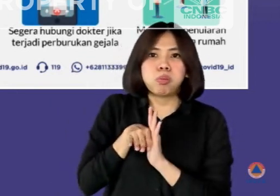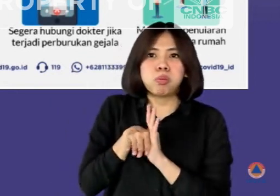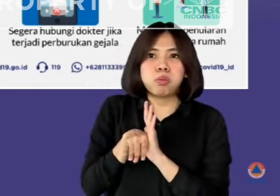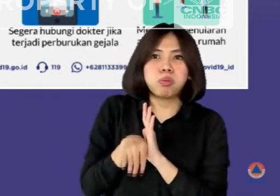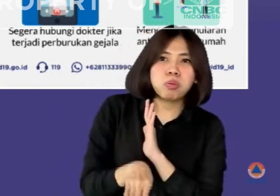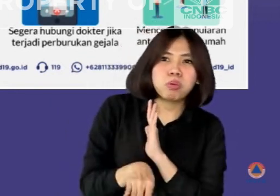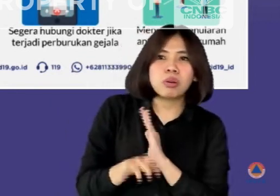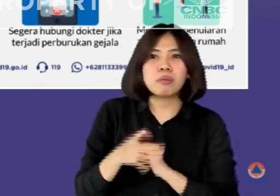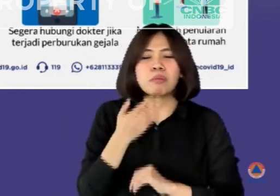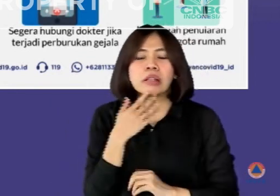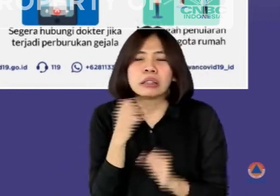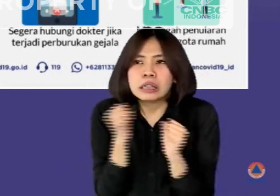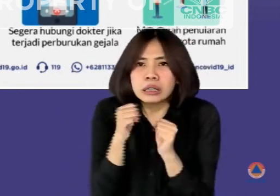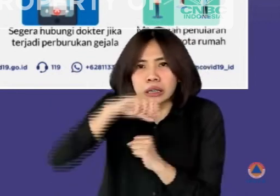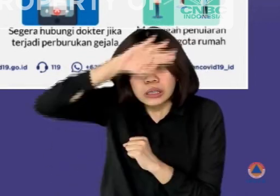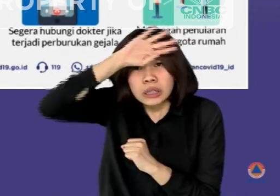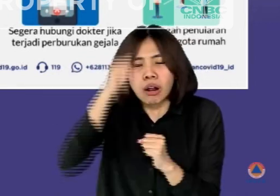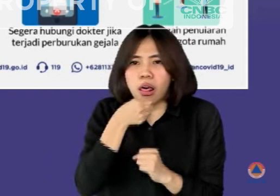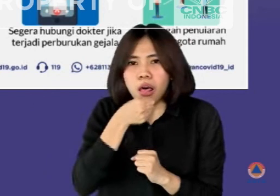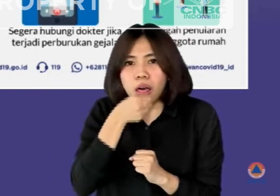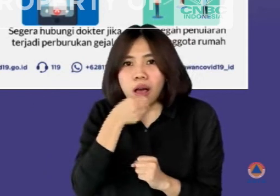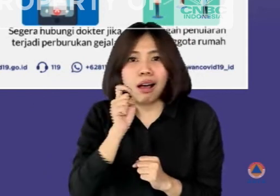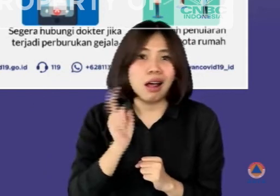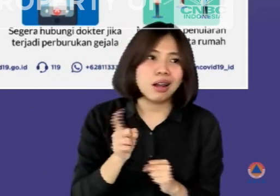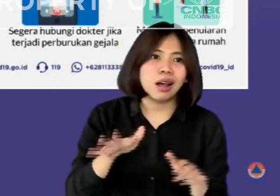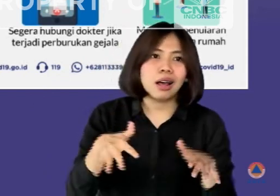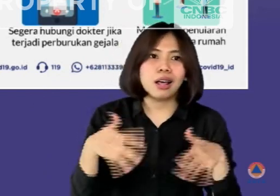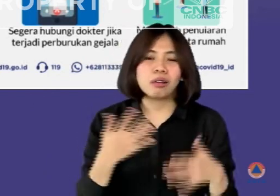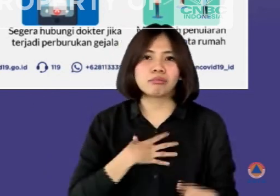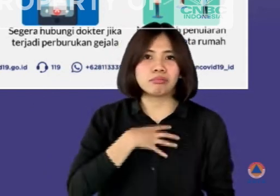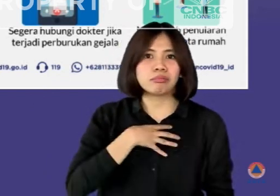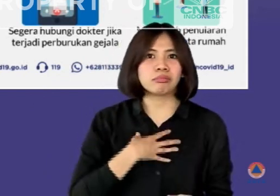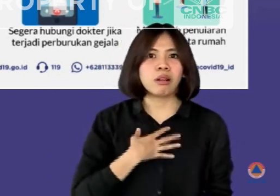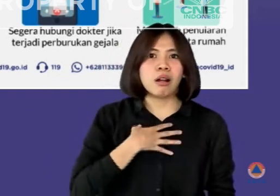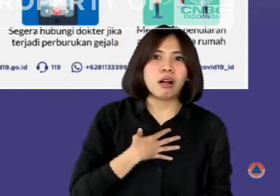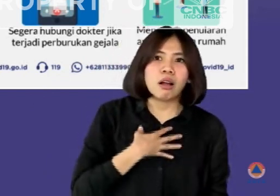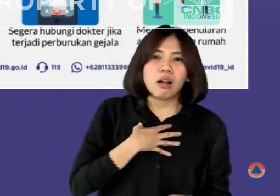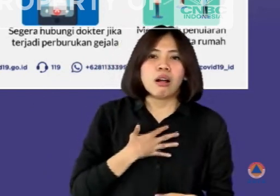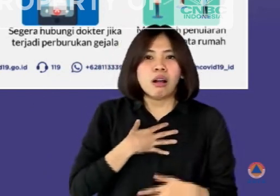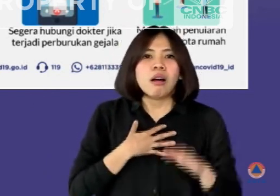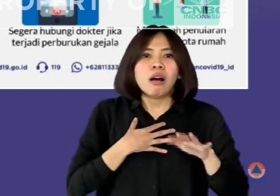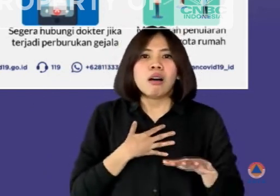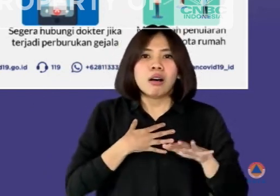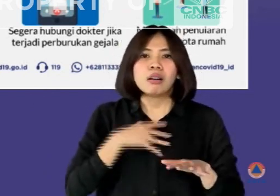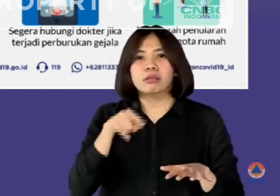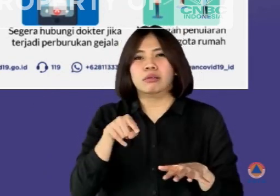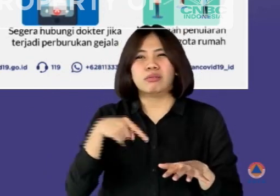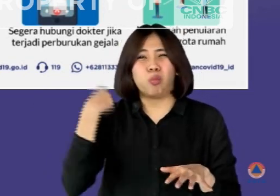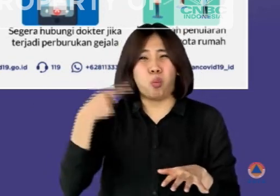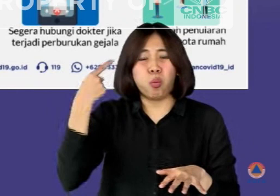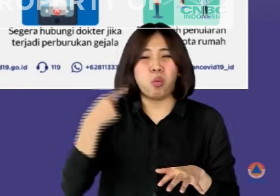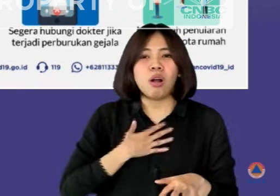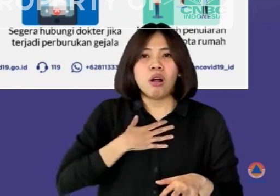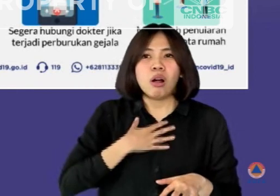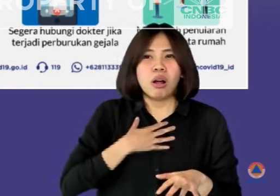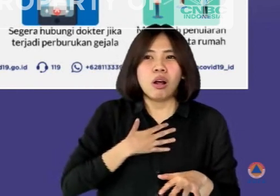umumnya ditandai dengan gejala demam, batuk, kemudian sesak nafas cepat dengan frekuensi